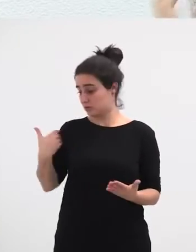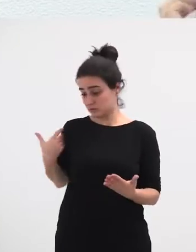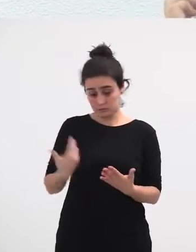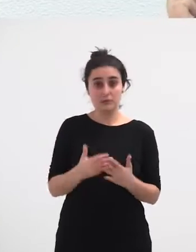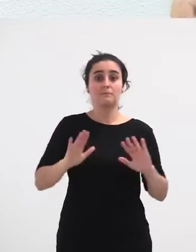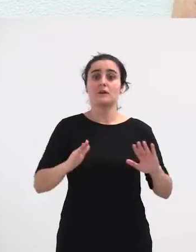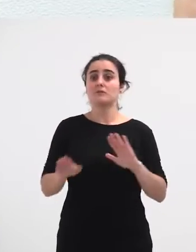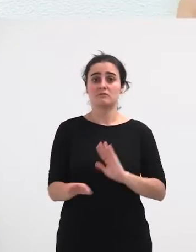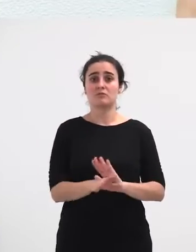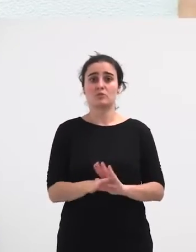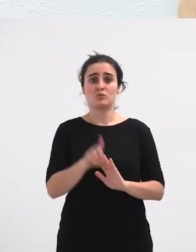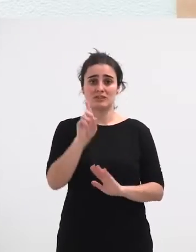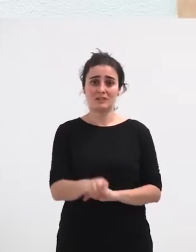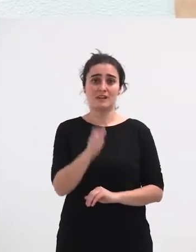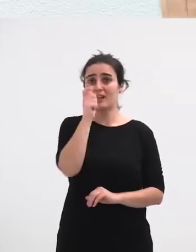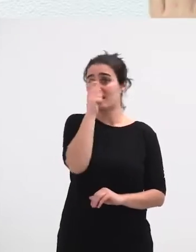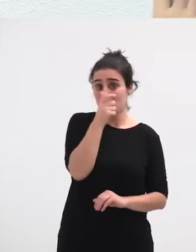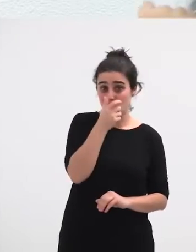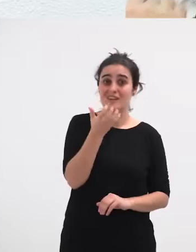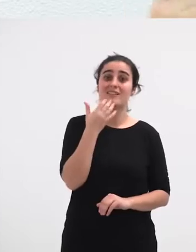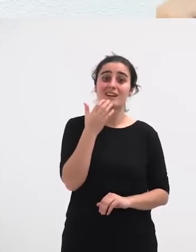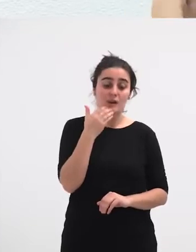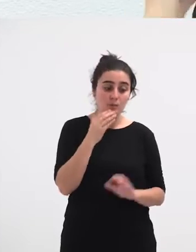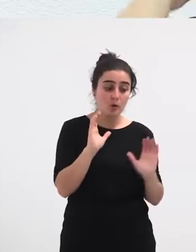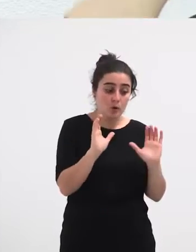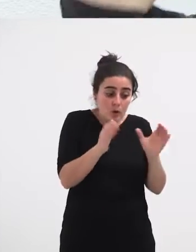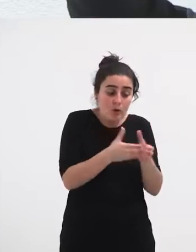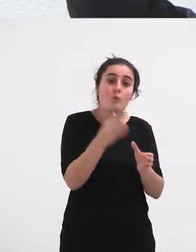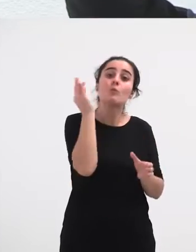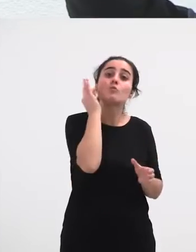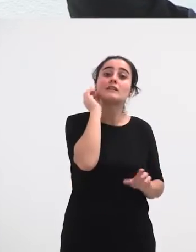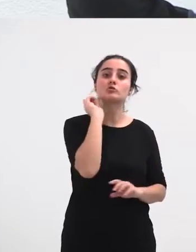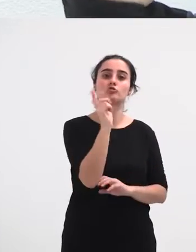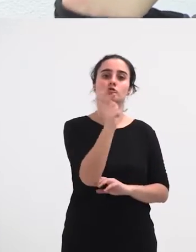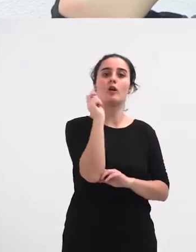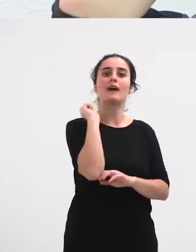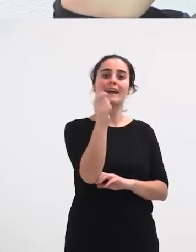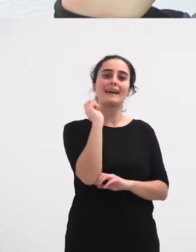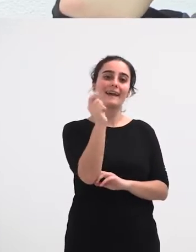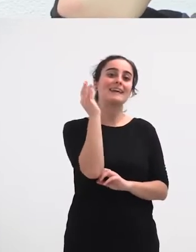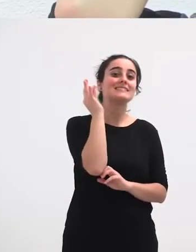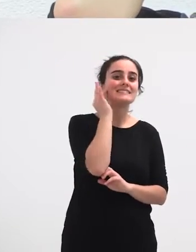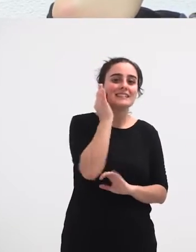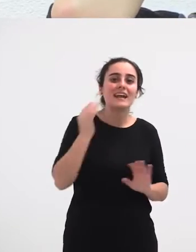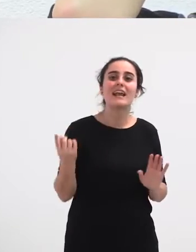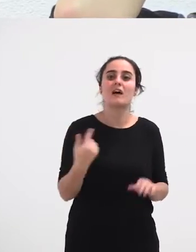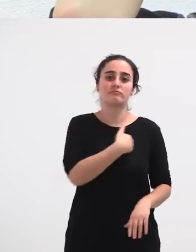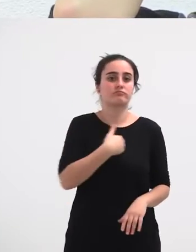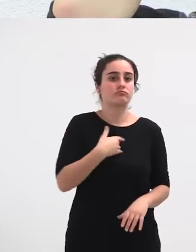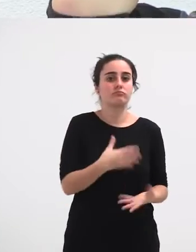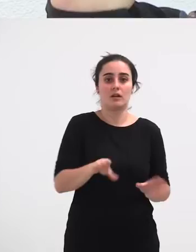Askoza Ondiagoa Da Irunen Andreak Sollik Antinera Moduan Onartzen Dituen